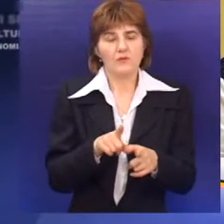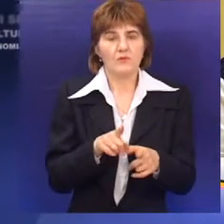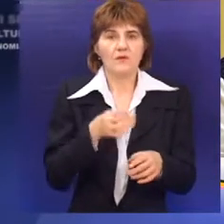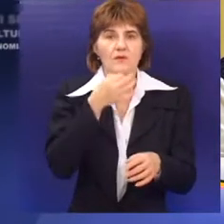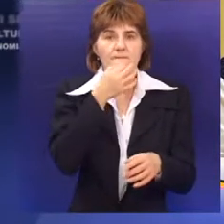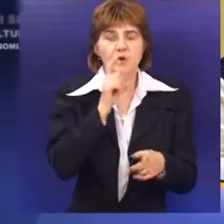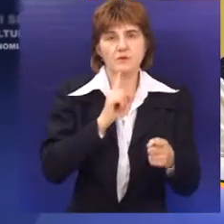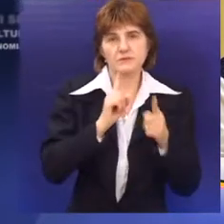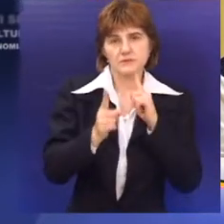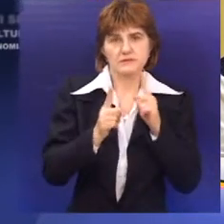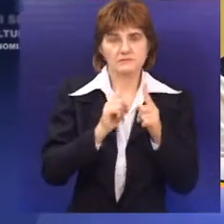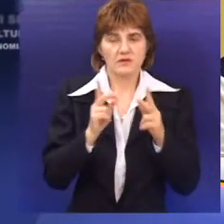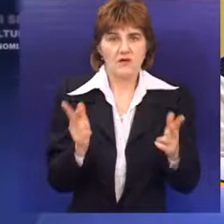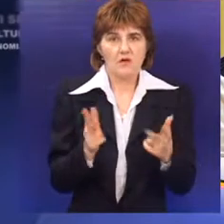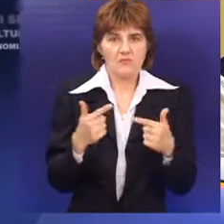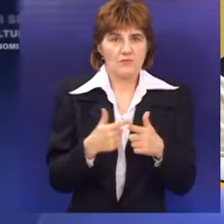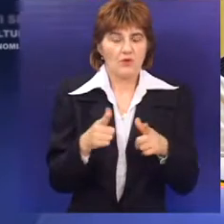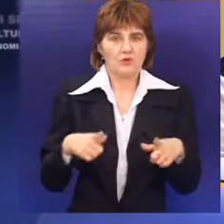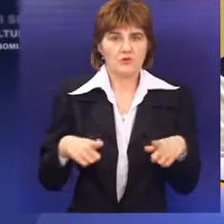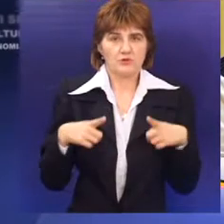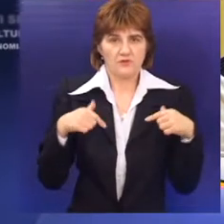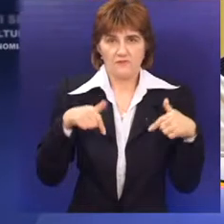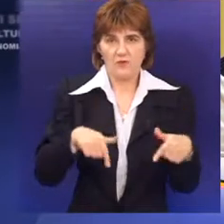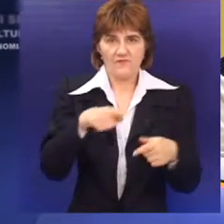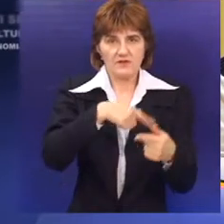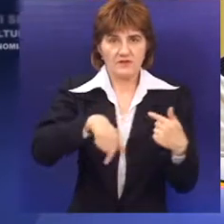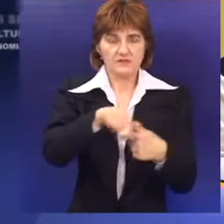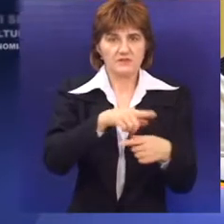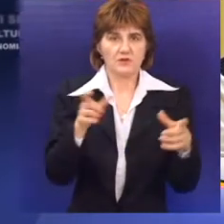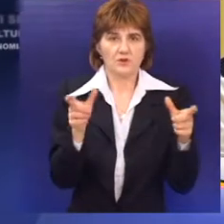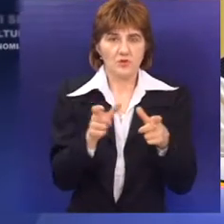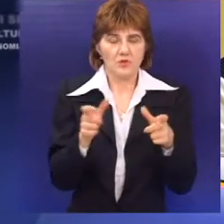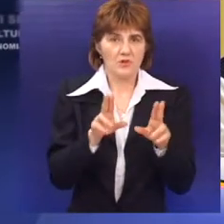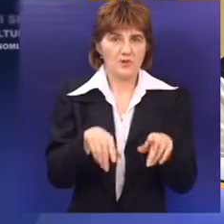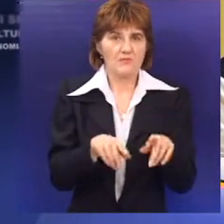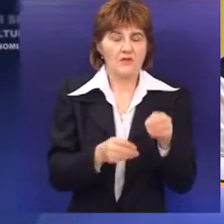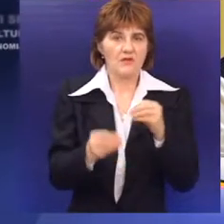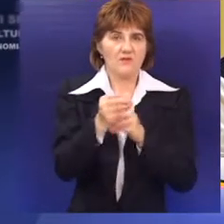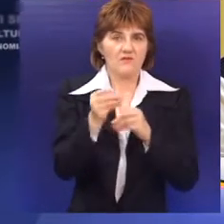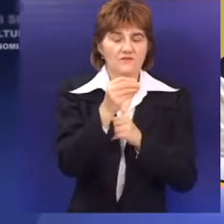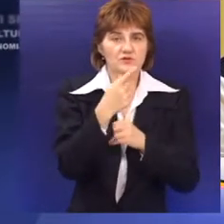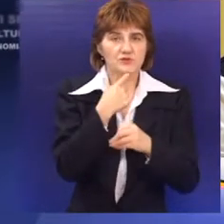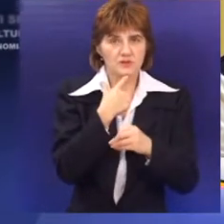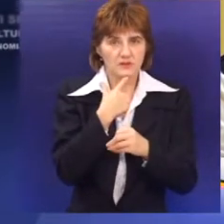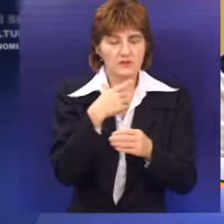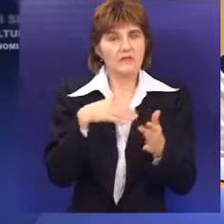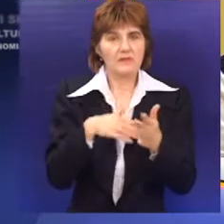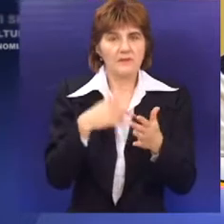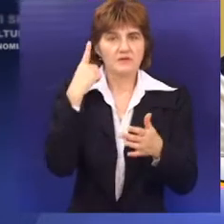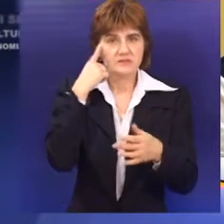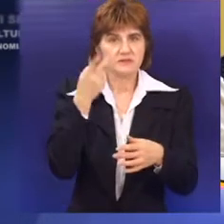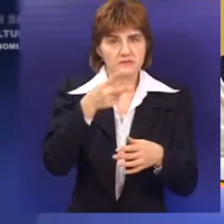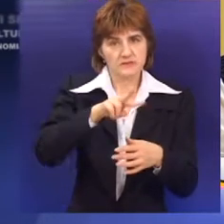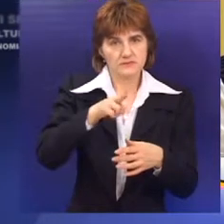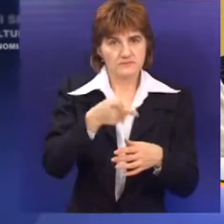boljeg sporazumevanja, zato što živite u takvoj sredini gdje se koristi više jezika, trebalo bi isto da